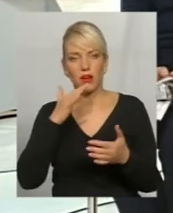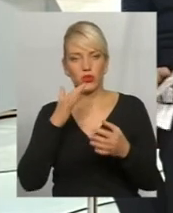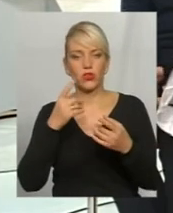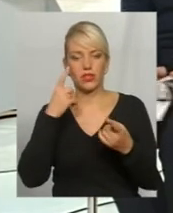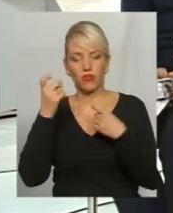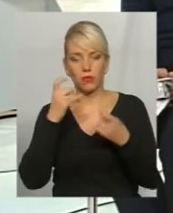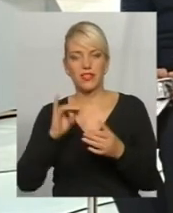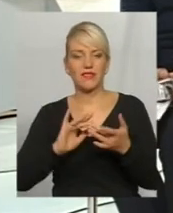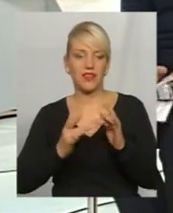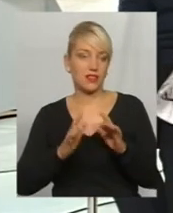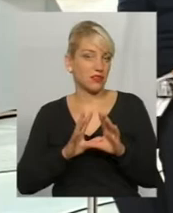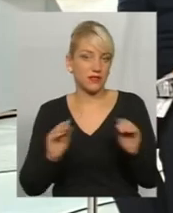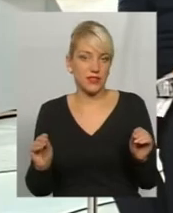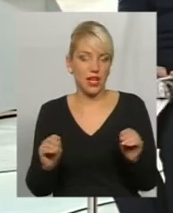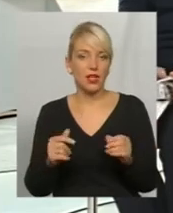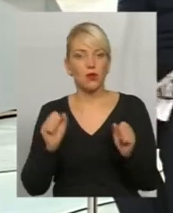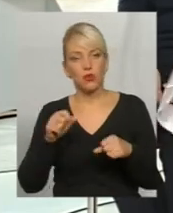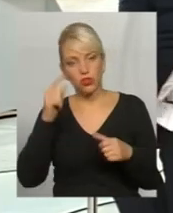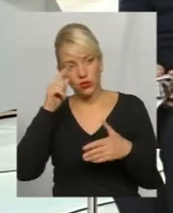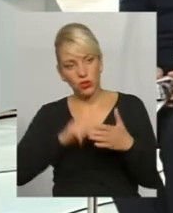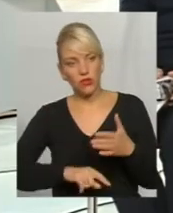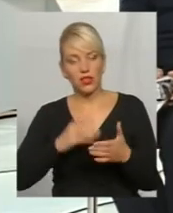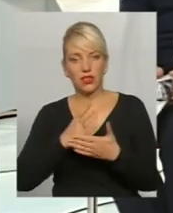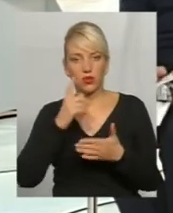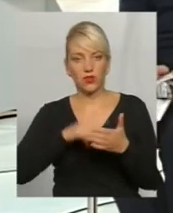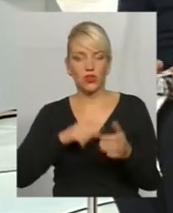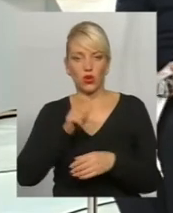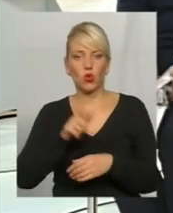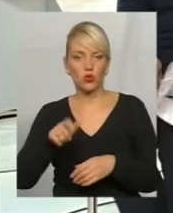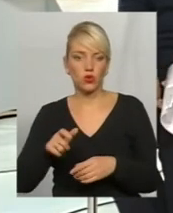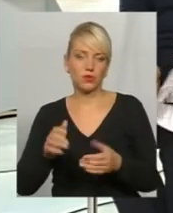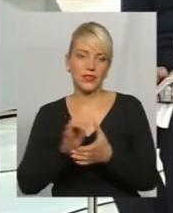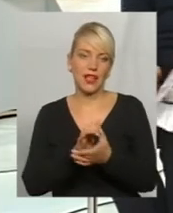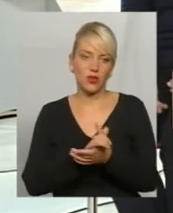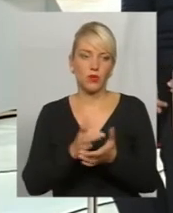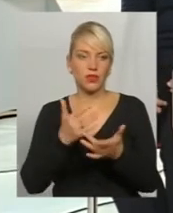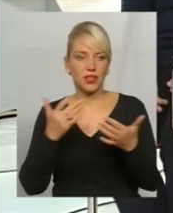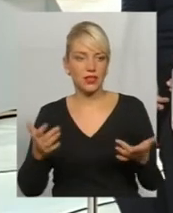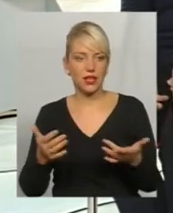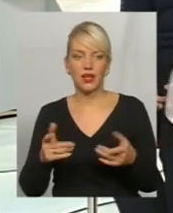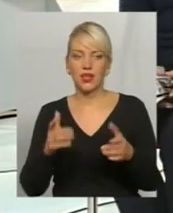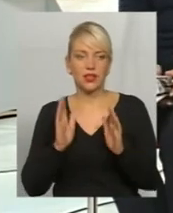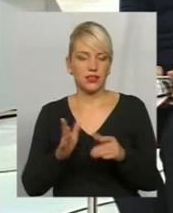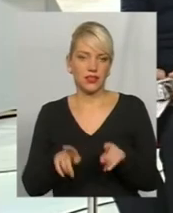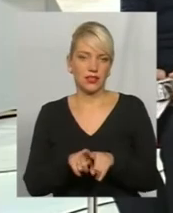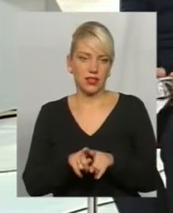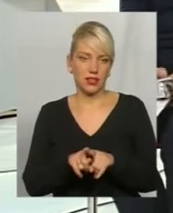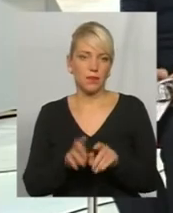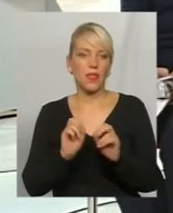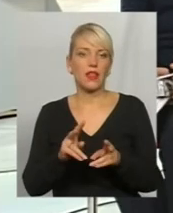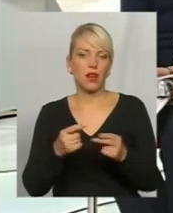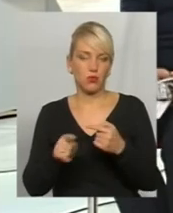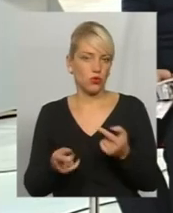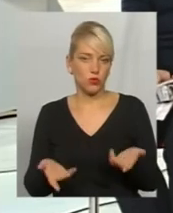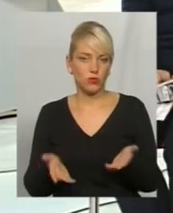інтернеті. От і все. Можливо довіряти. Є довірені особи, знайомі і так далі. Ну, таким чином. А як по-другому?